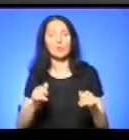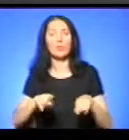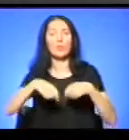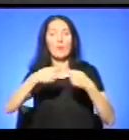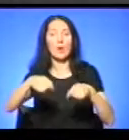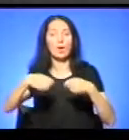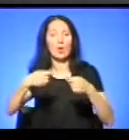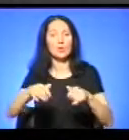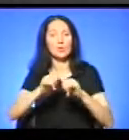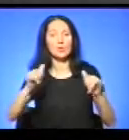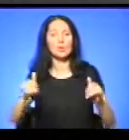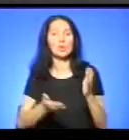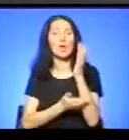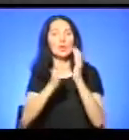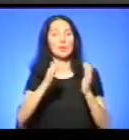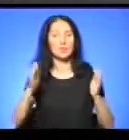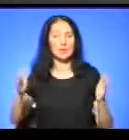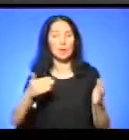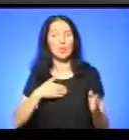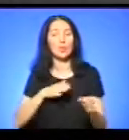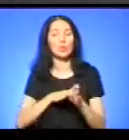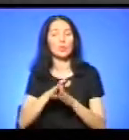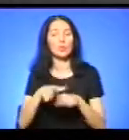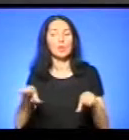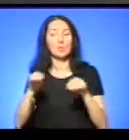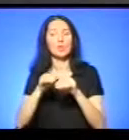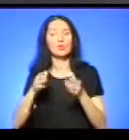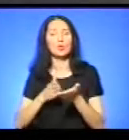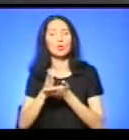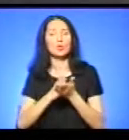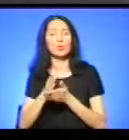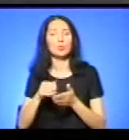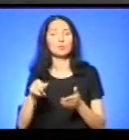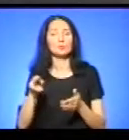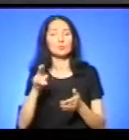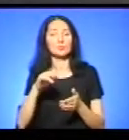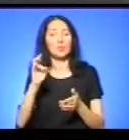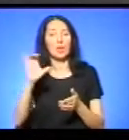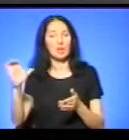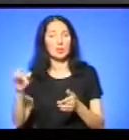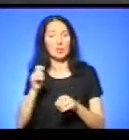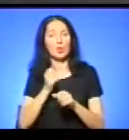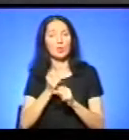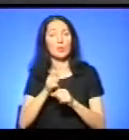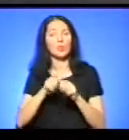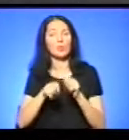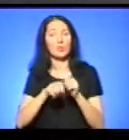Ми здійснюємо рейди, спільну службу ДНС, ми здійснюємо перевірки, маємо спільний план